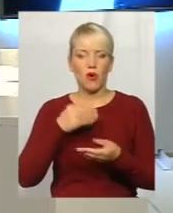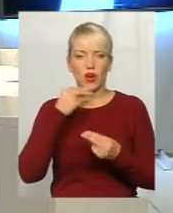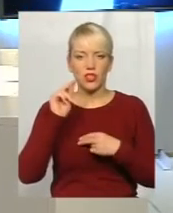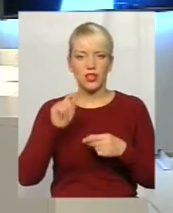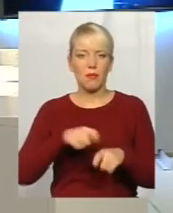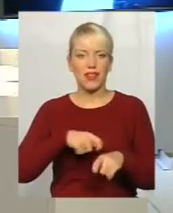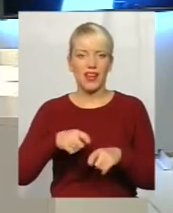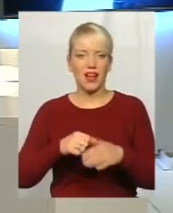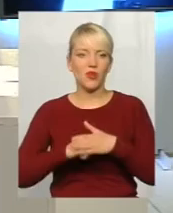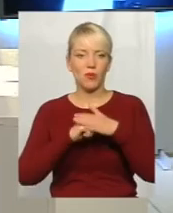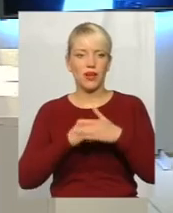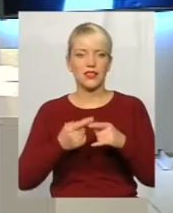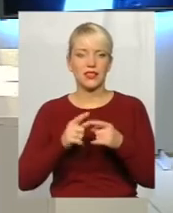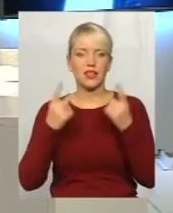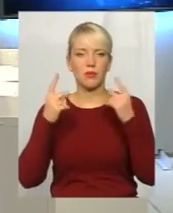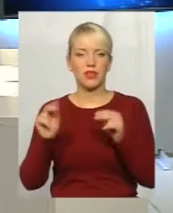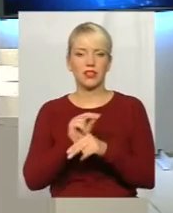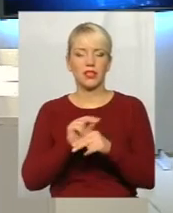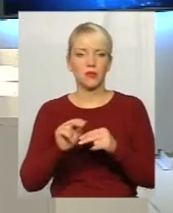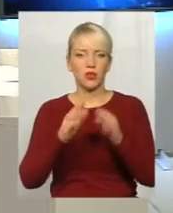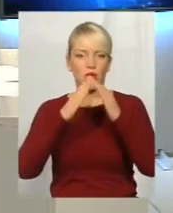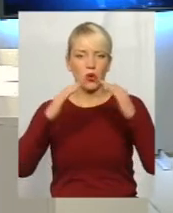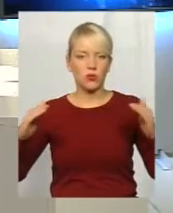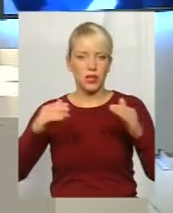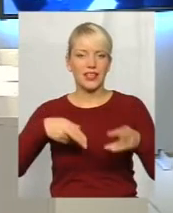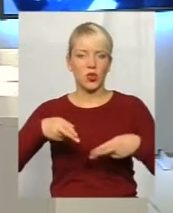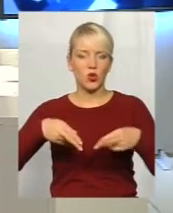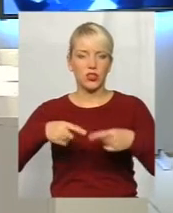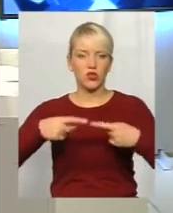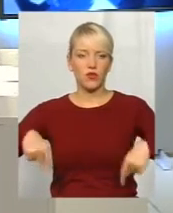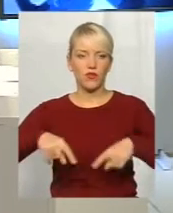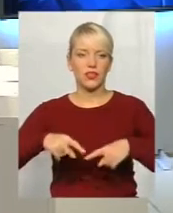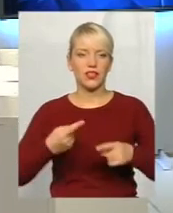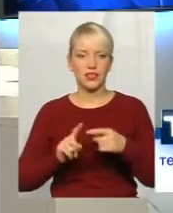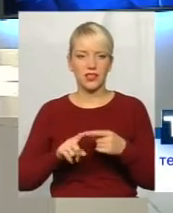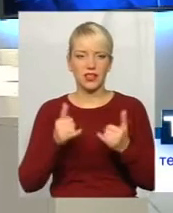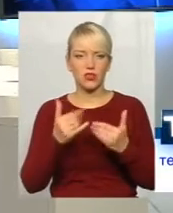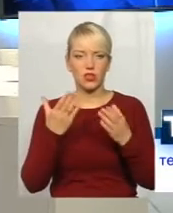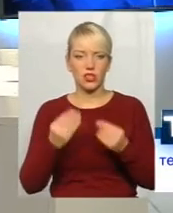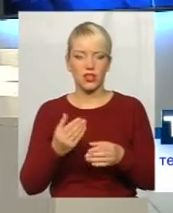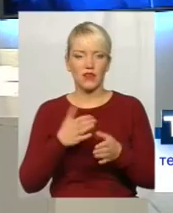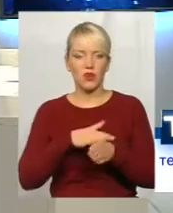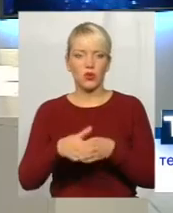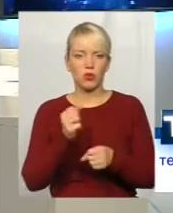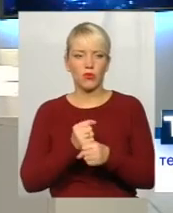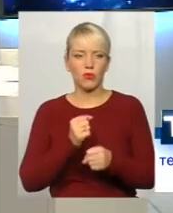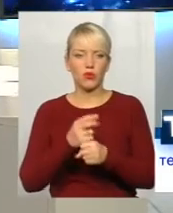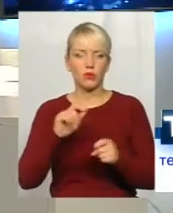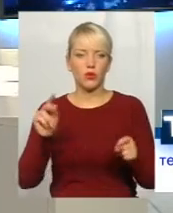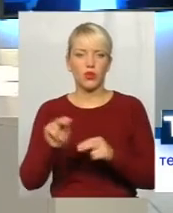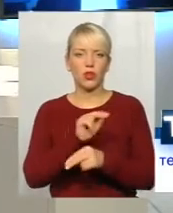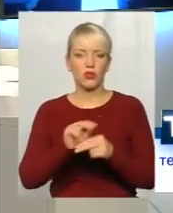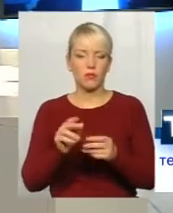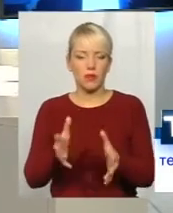бази, це капітальний ремонт покрівлі, хірургічного відділення. Це на сьогоднішній день виконуємо роботи по реконструкції